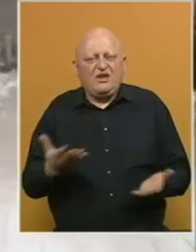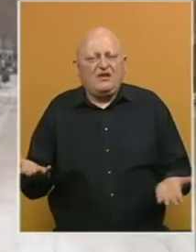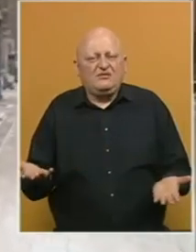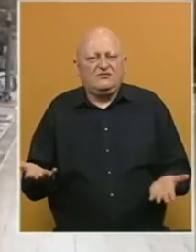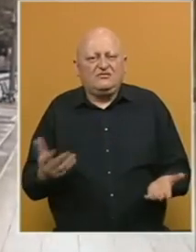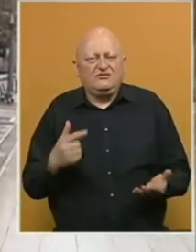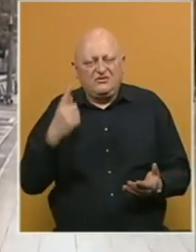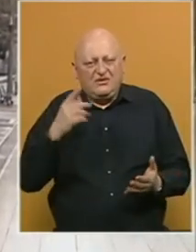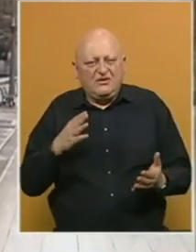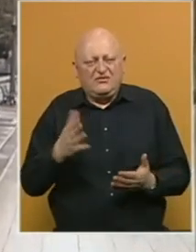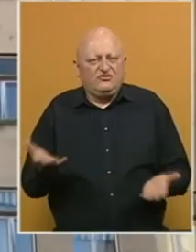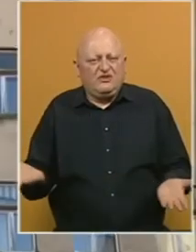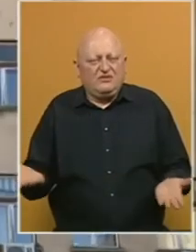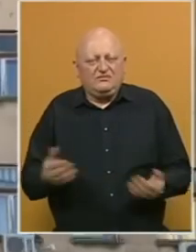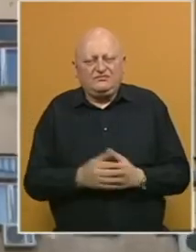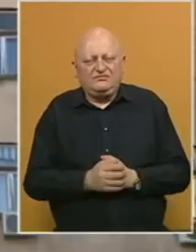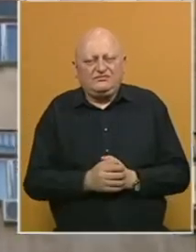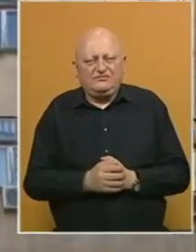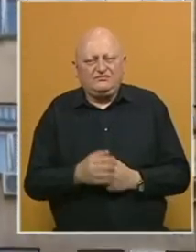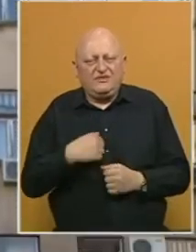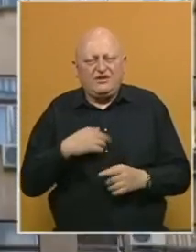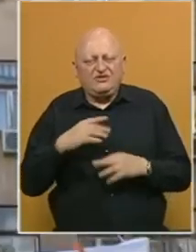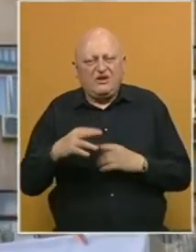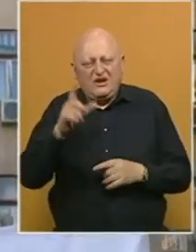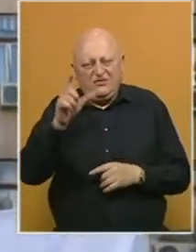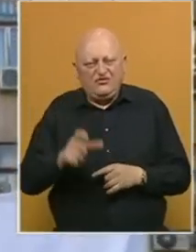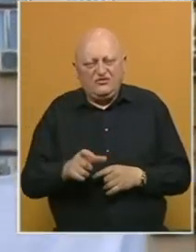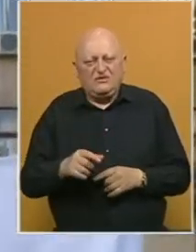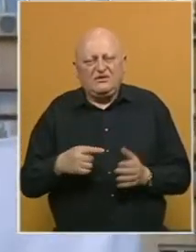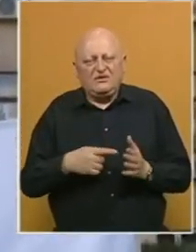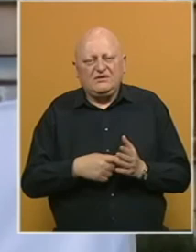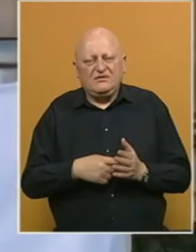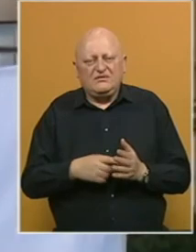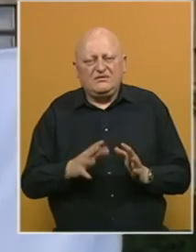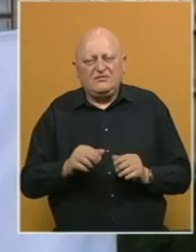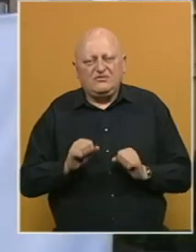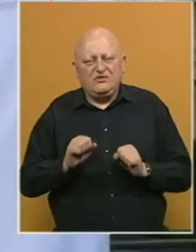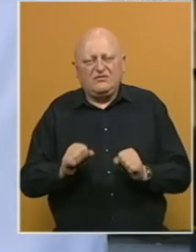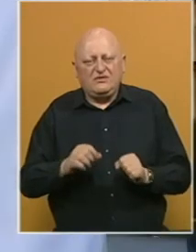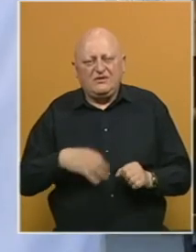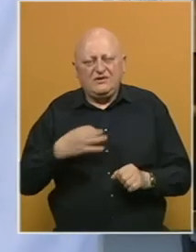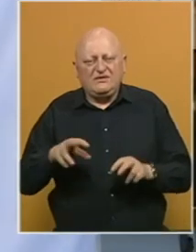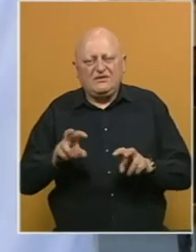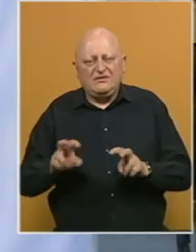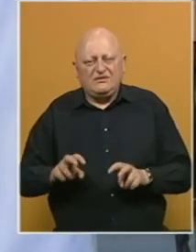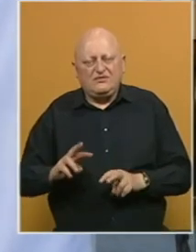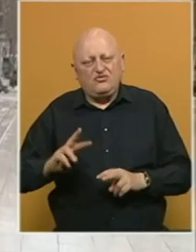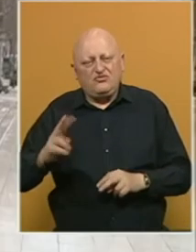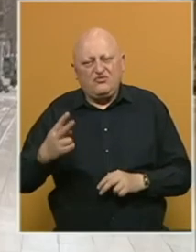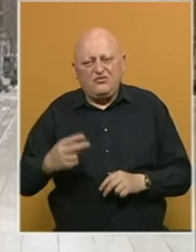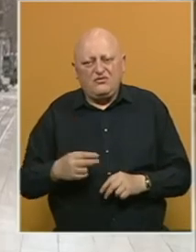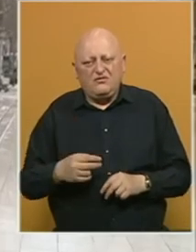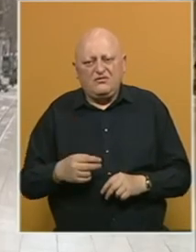ti probiti glavu, mjegla zid. Naša sugovornica smatra kako je cilj dijelomične blokade zdravstvenog sustava nešto drugo.